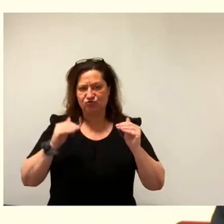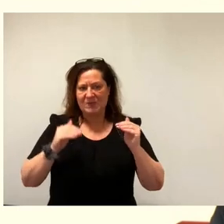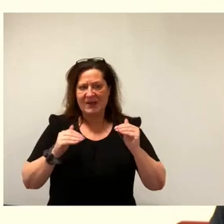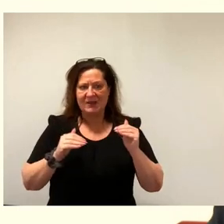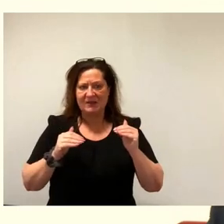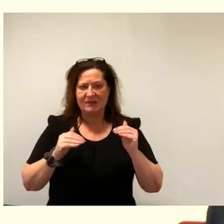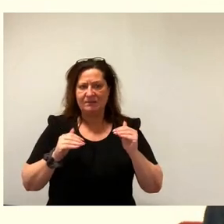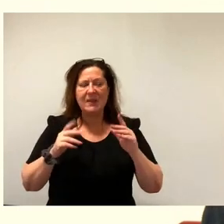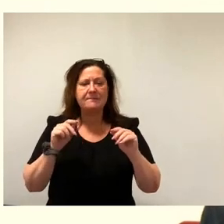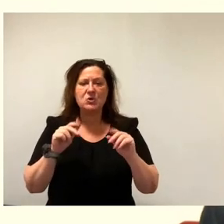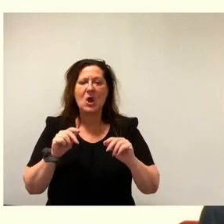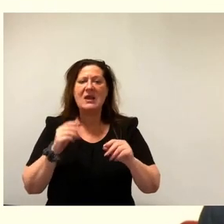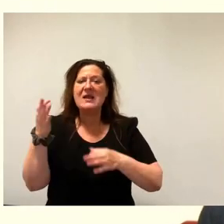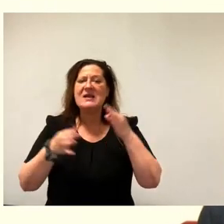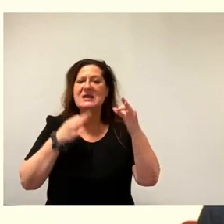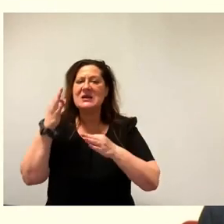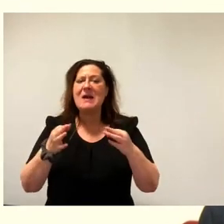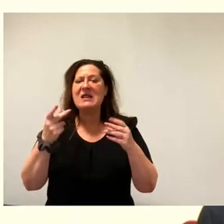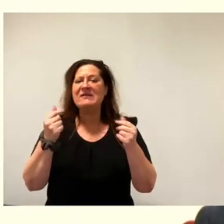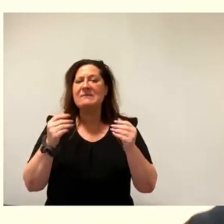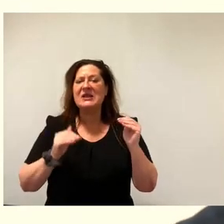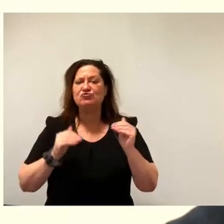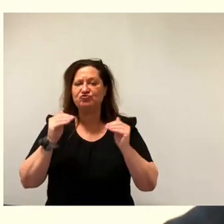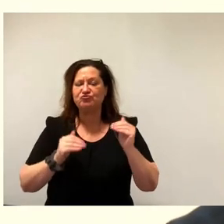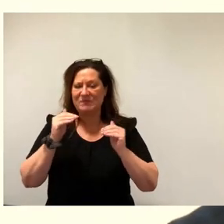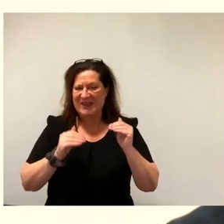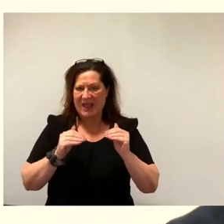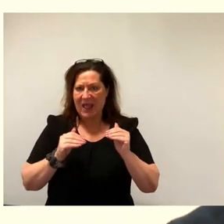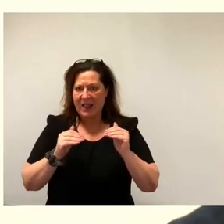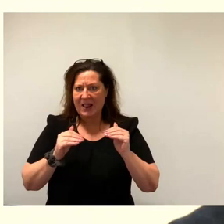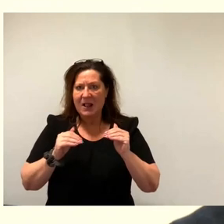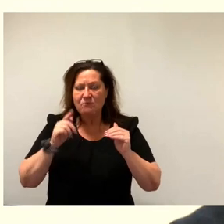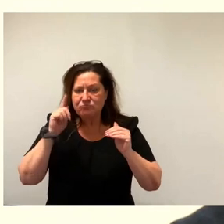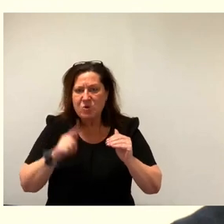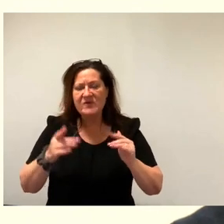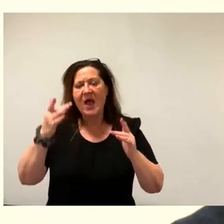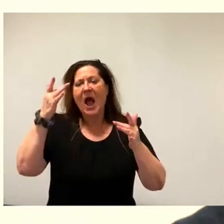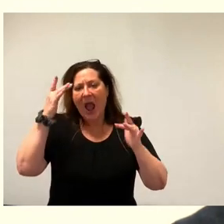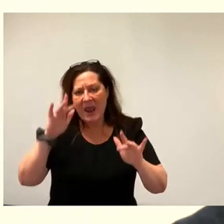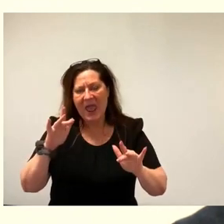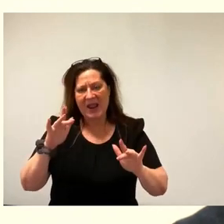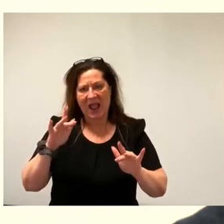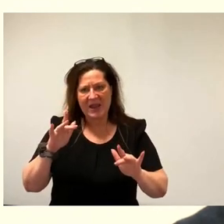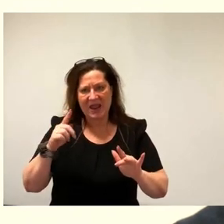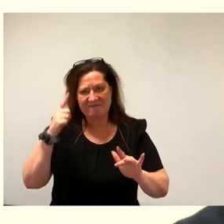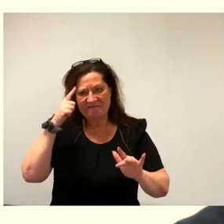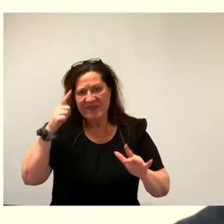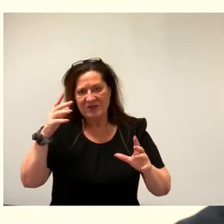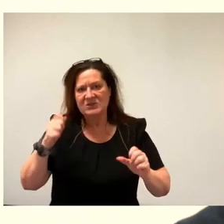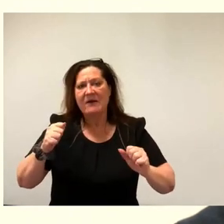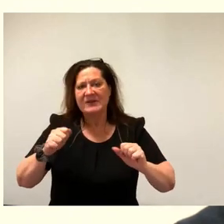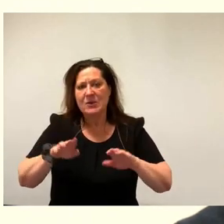qualifizierter Mietspiegel wird nach anerkannten wissenschaftlichen Grundsätzen erstellt.